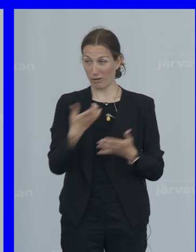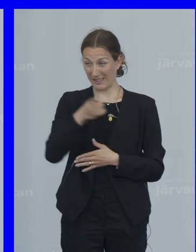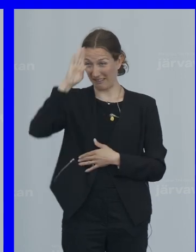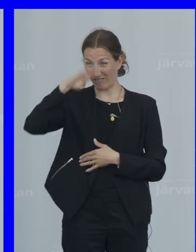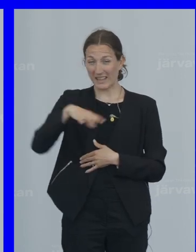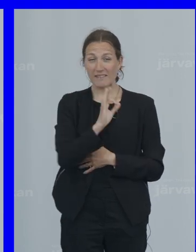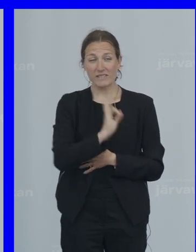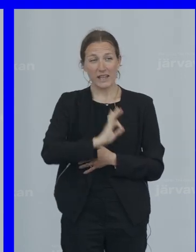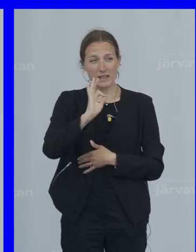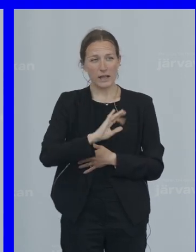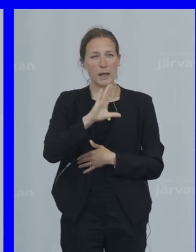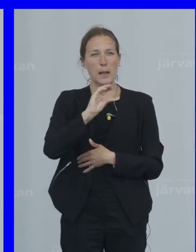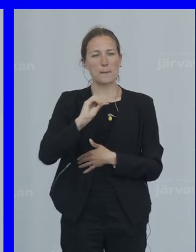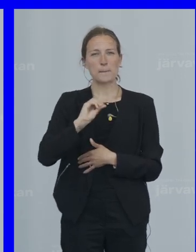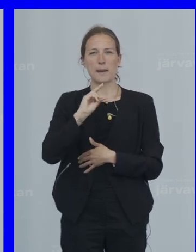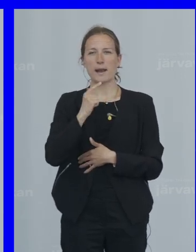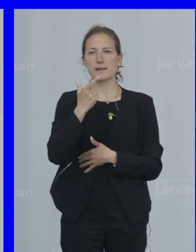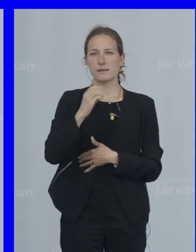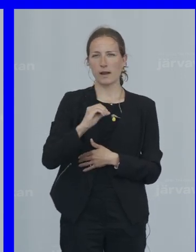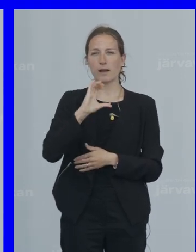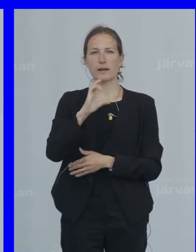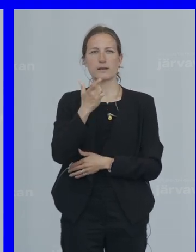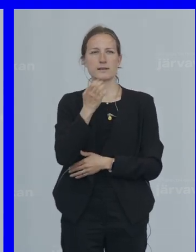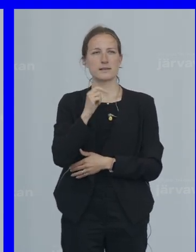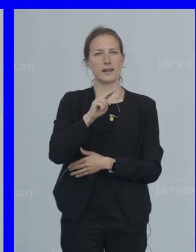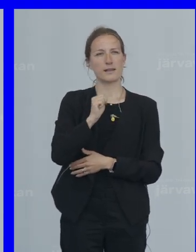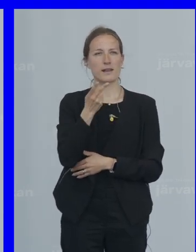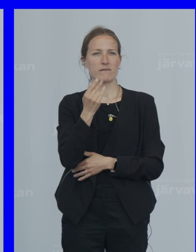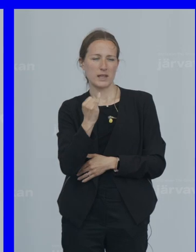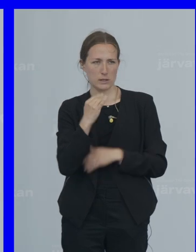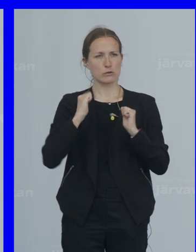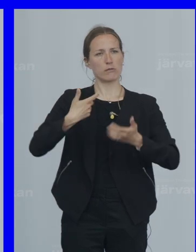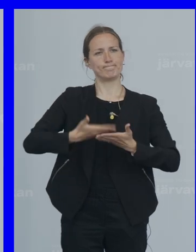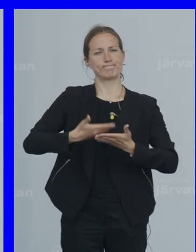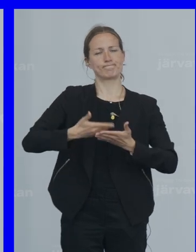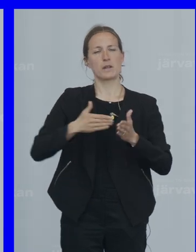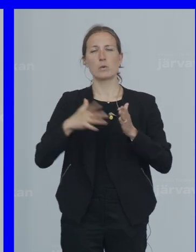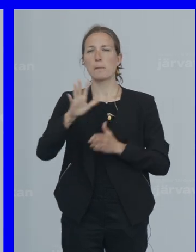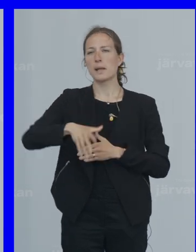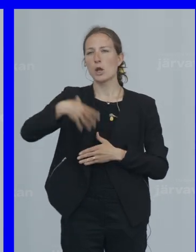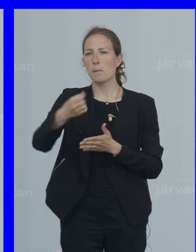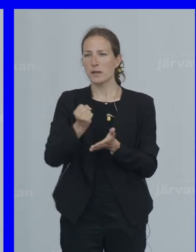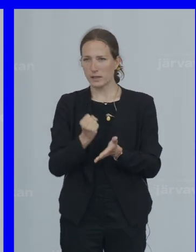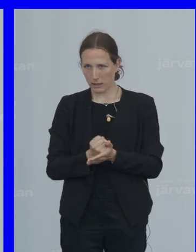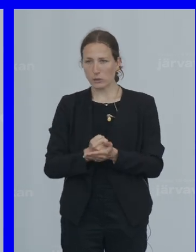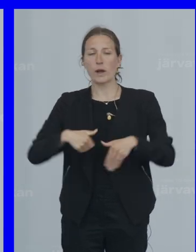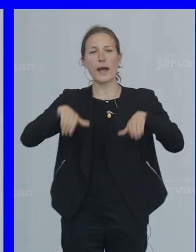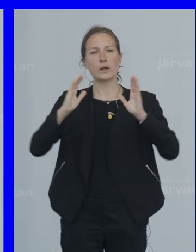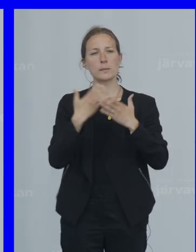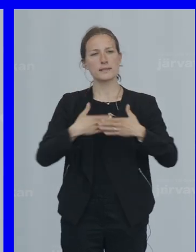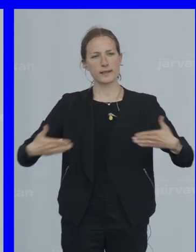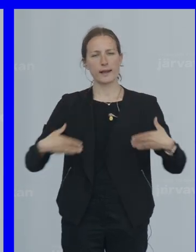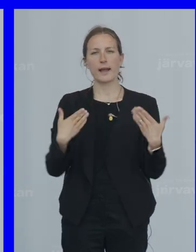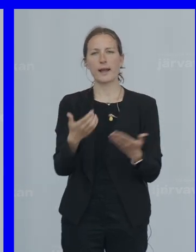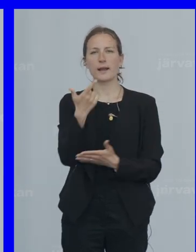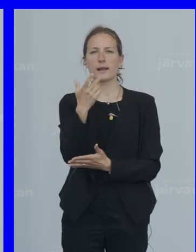fredag, kommer då Märta Stenevi att hålla sitt tal från Miljöpartiet. Och äran att presentera henne går till Thomas